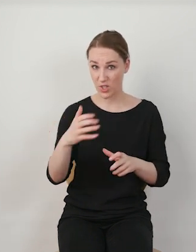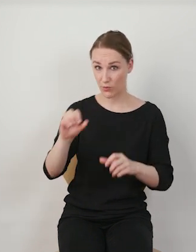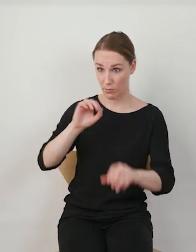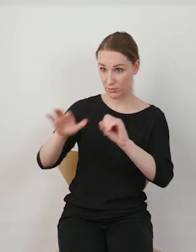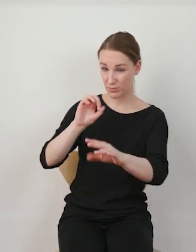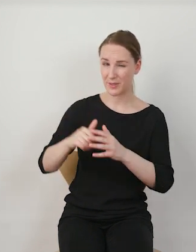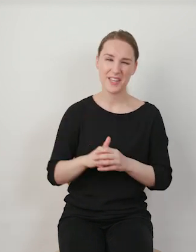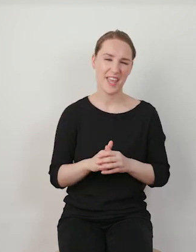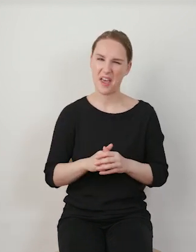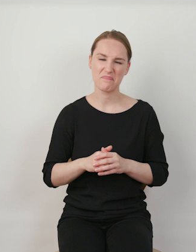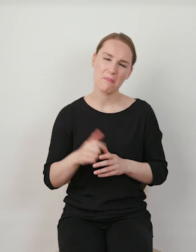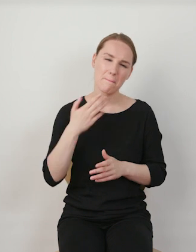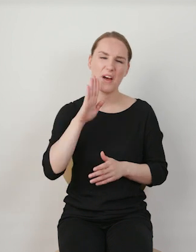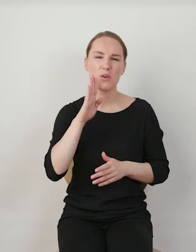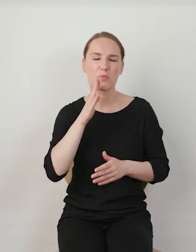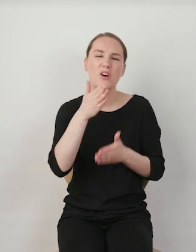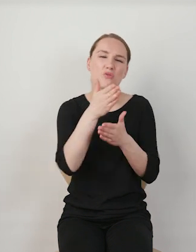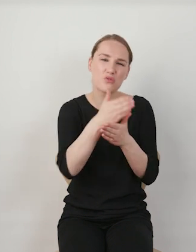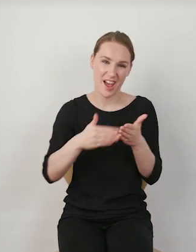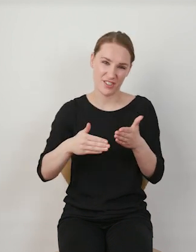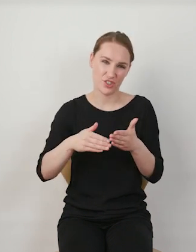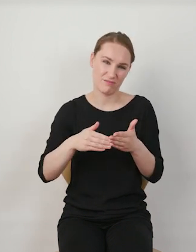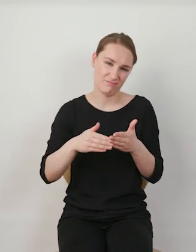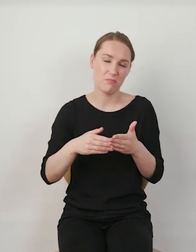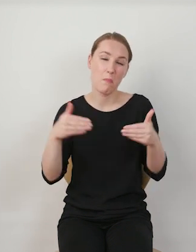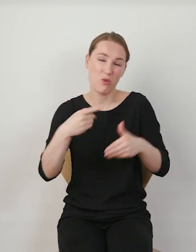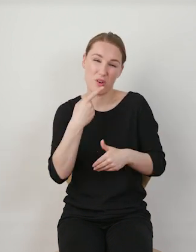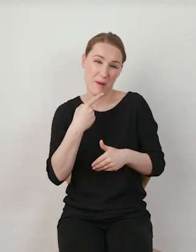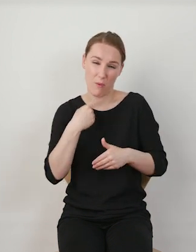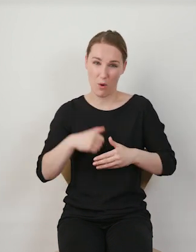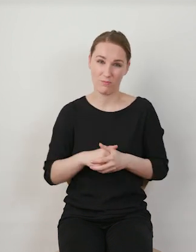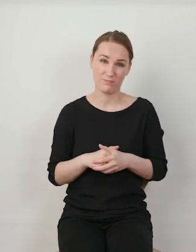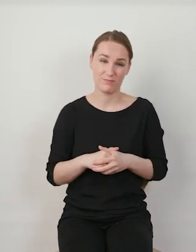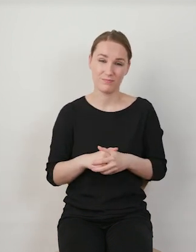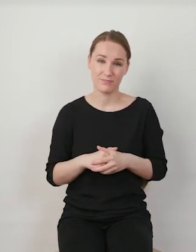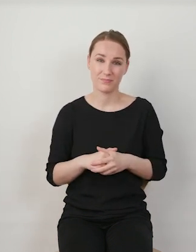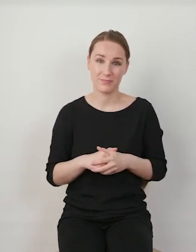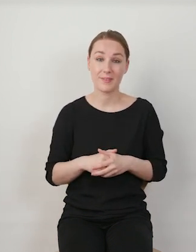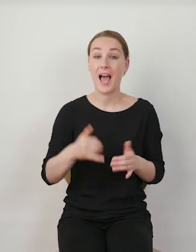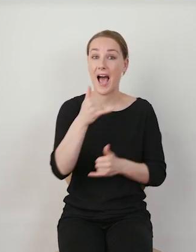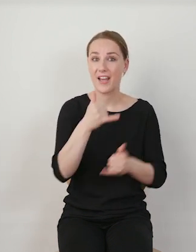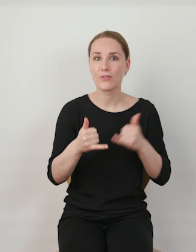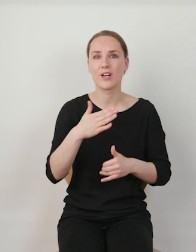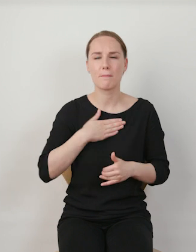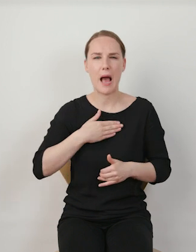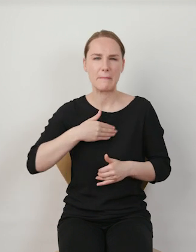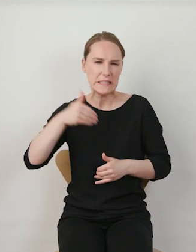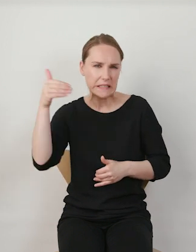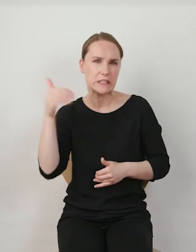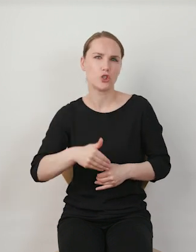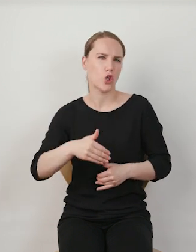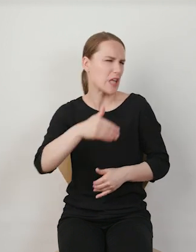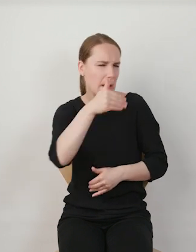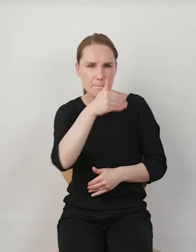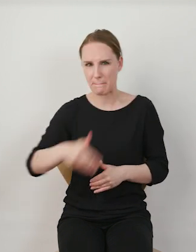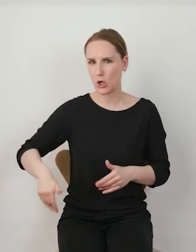wybranego procenta, który może wcale nie być taki imponujący. Jeżeli bym miała tysiąc albo